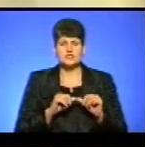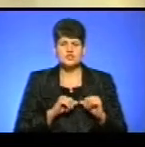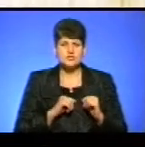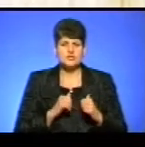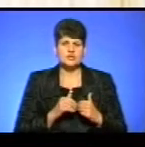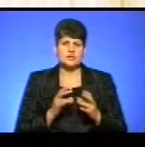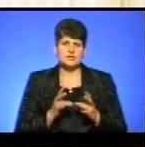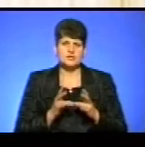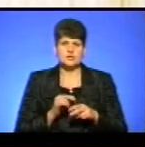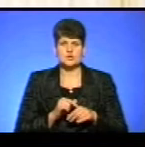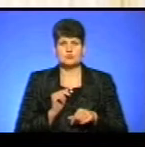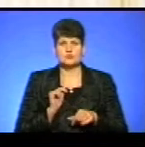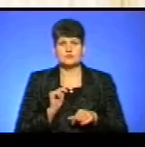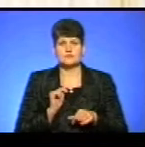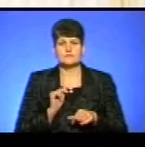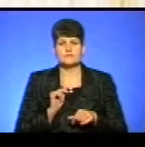почуття.